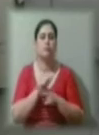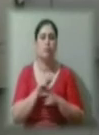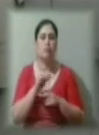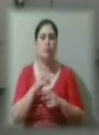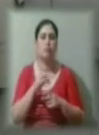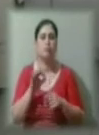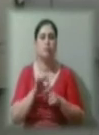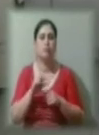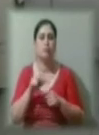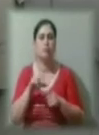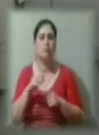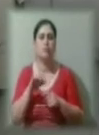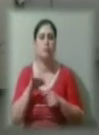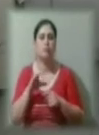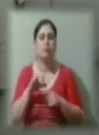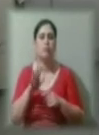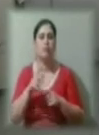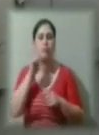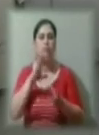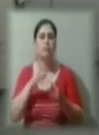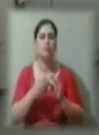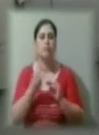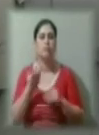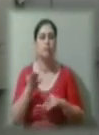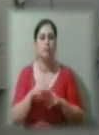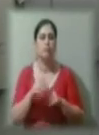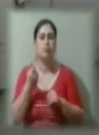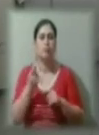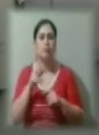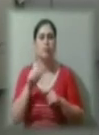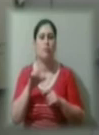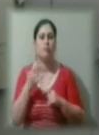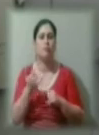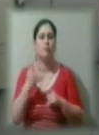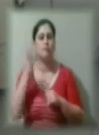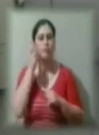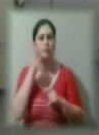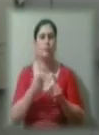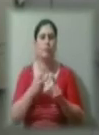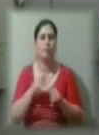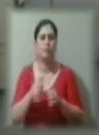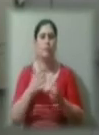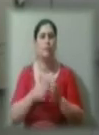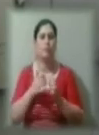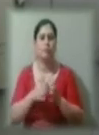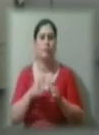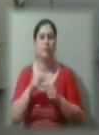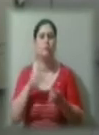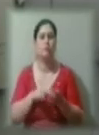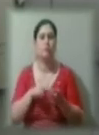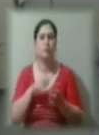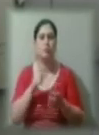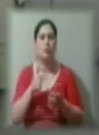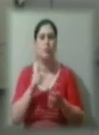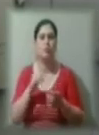прискорювачі в Україні всього два. Один апарат знаходиться в Києві, інший – в Херсоні. Вартість такого томографа трохи менше